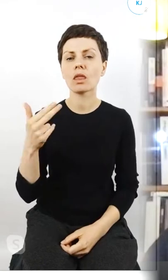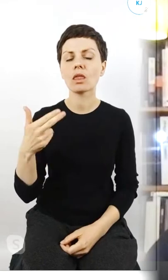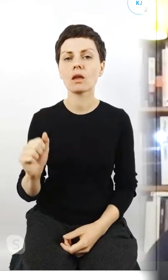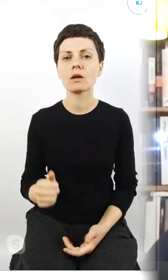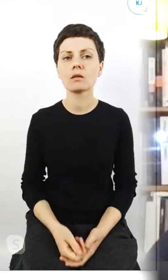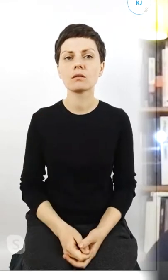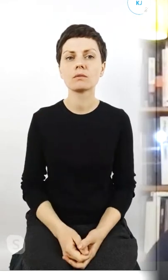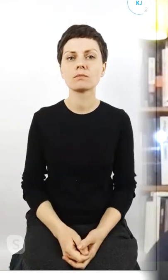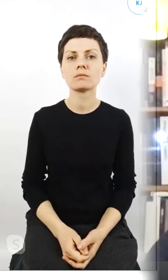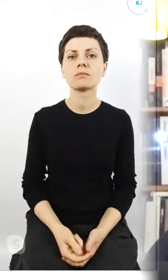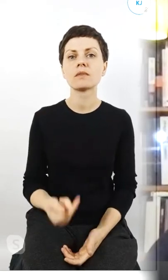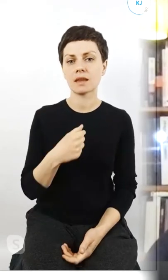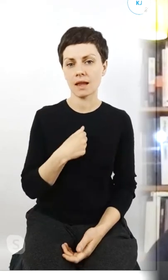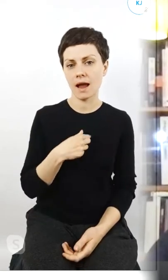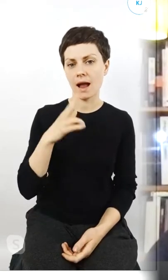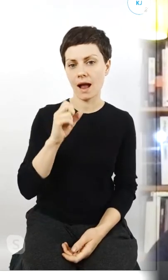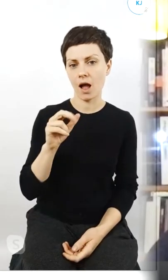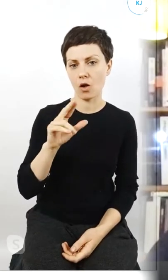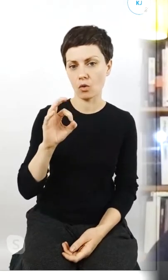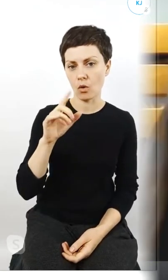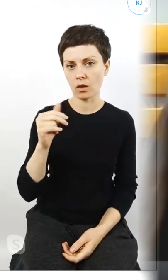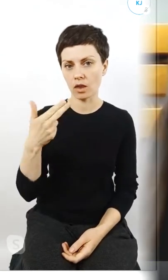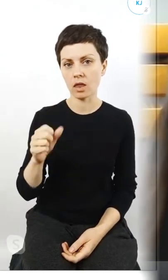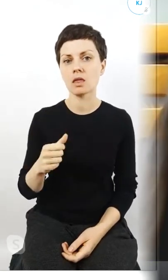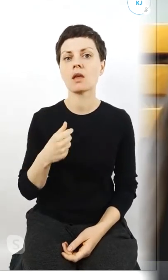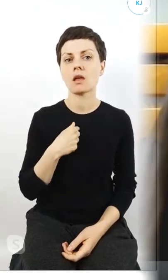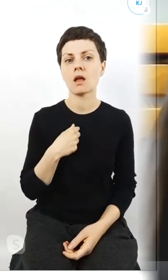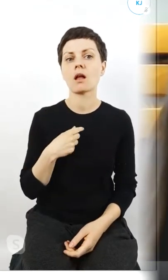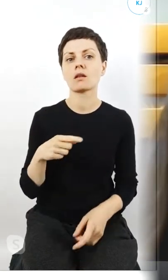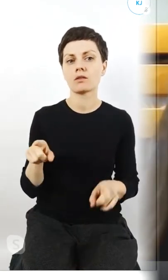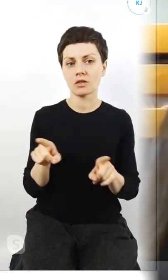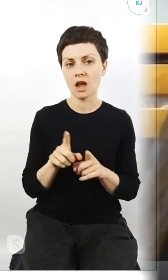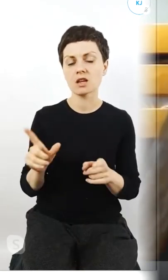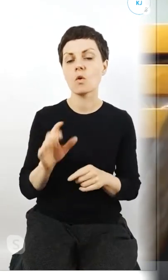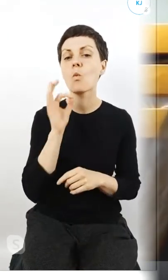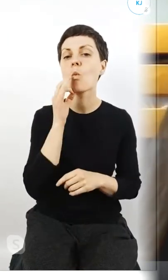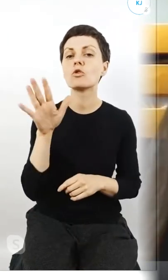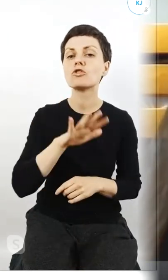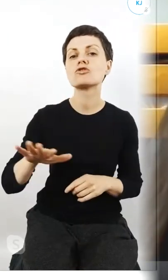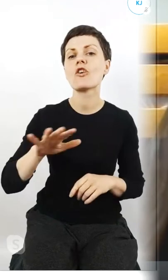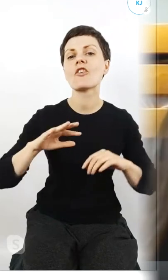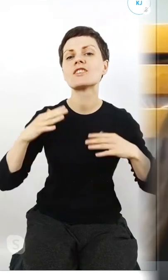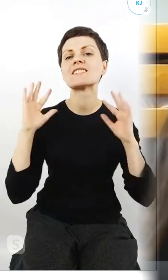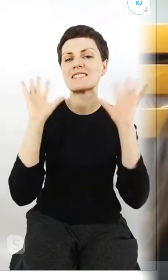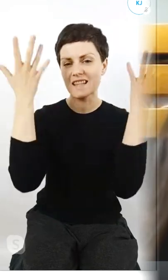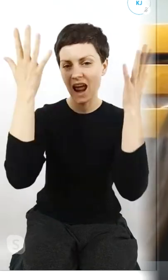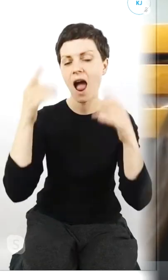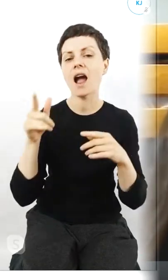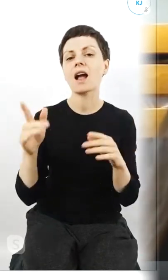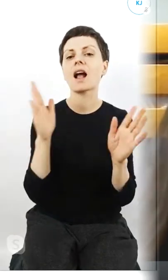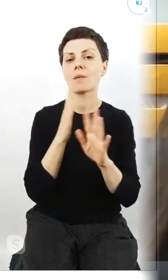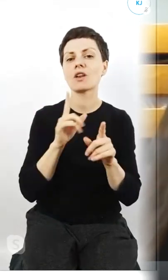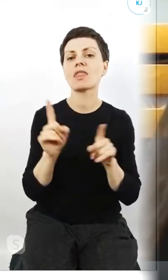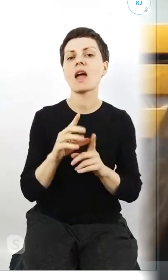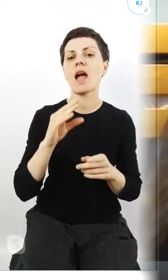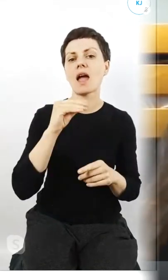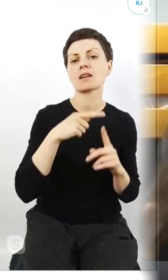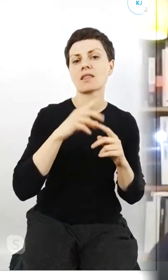No to ja jestem Karolina i jestem również z Młodzieżowego Strajku Klimatycznego i Extension Rebellion Lublin.